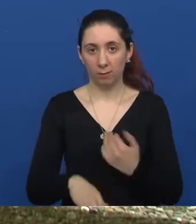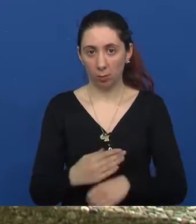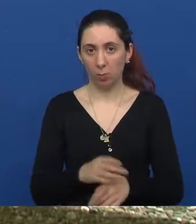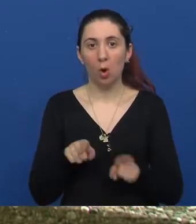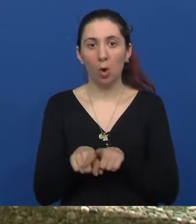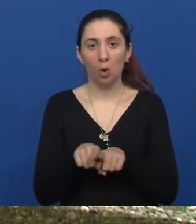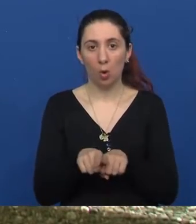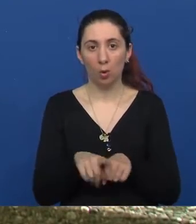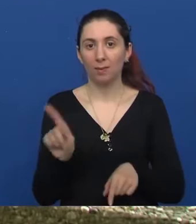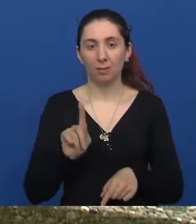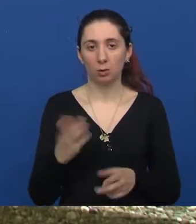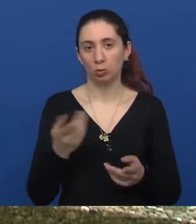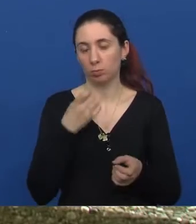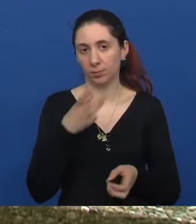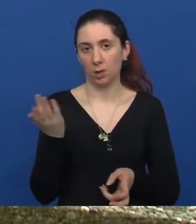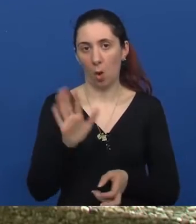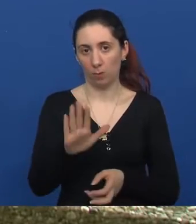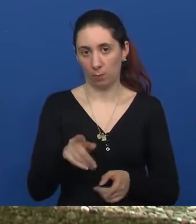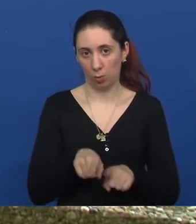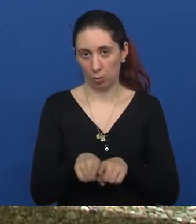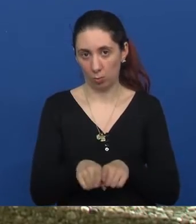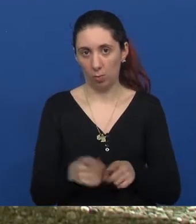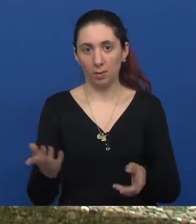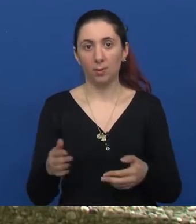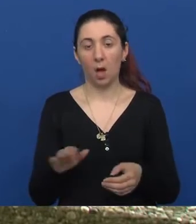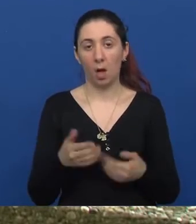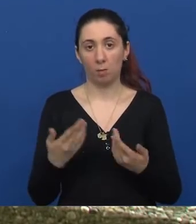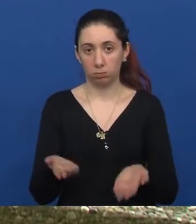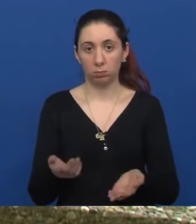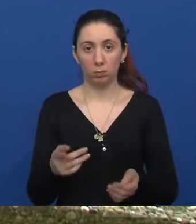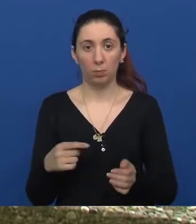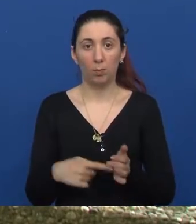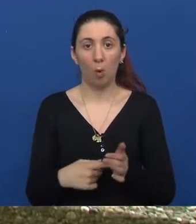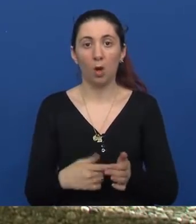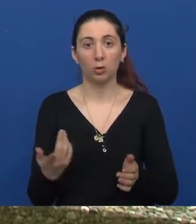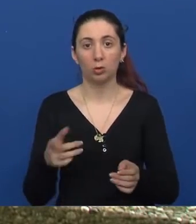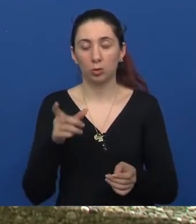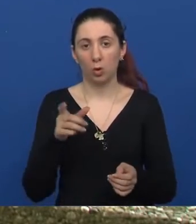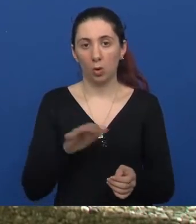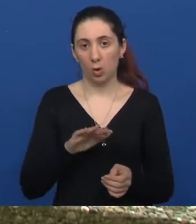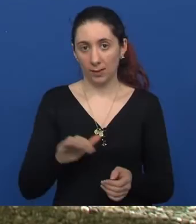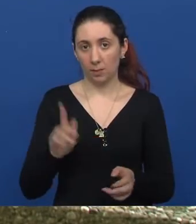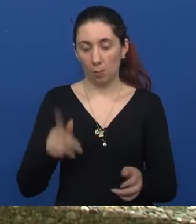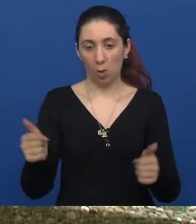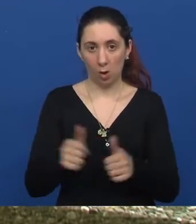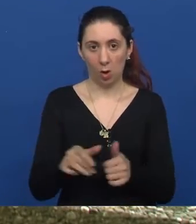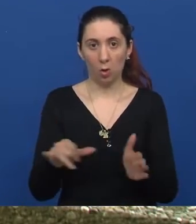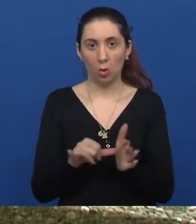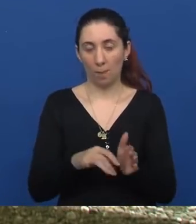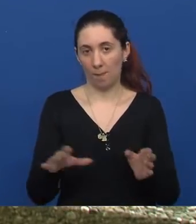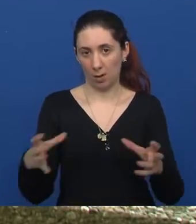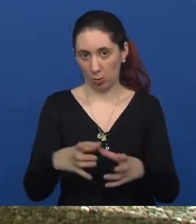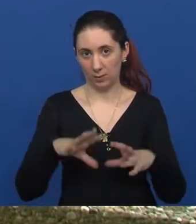roditelji nisu poput tvojih, da ti pruže priliku da se normalno iškoluješ sa zdravom djecom, nego zatvore.